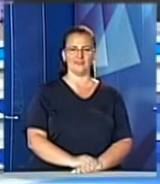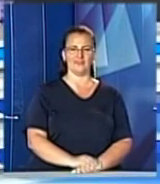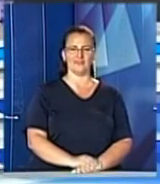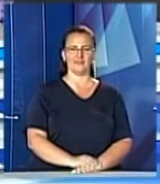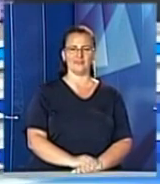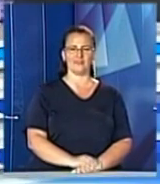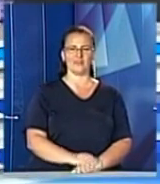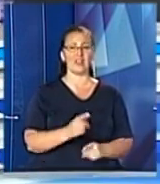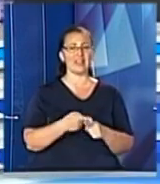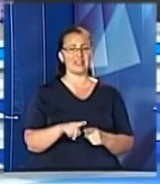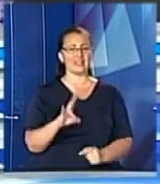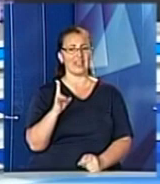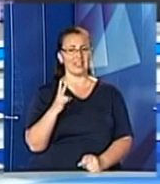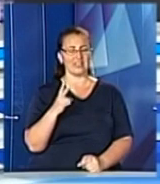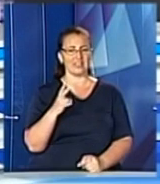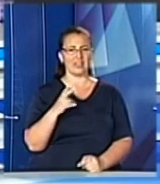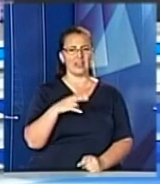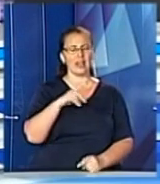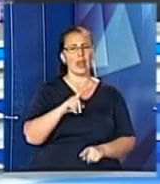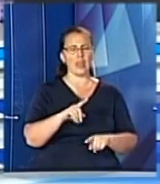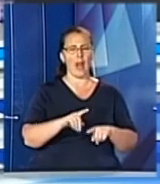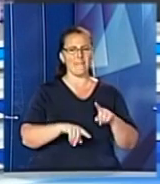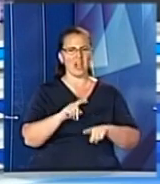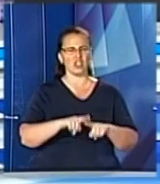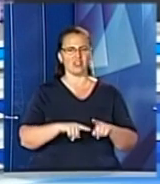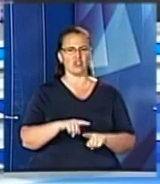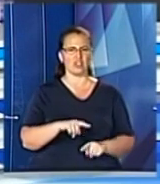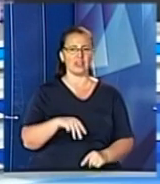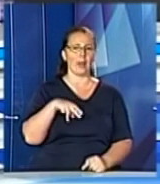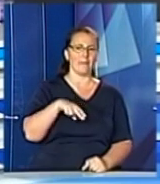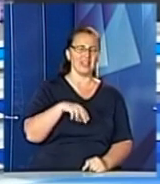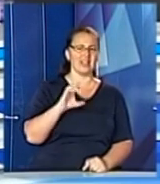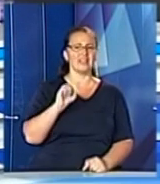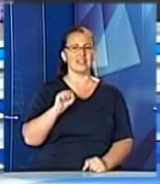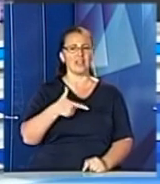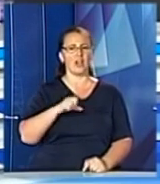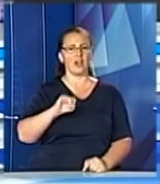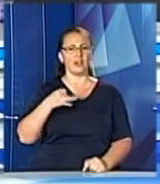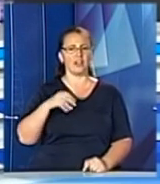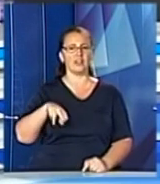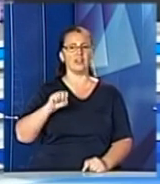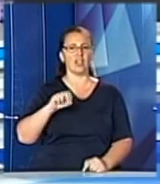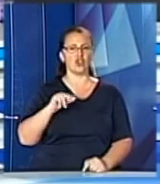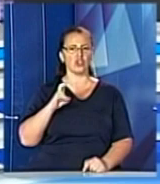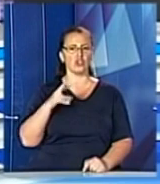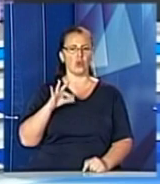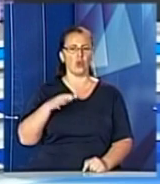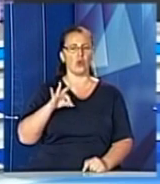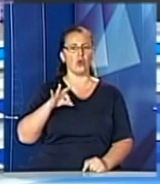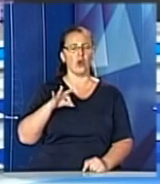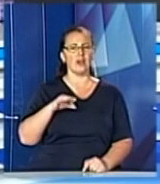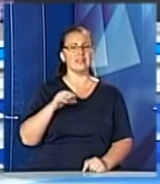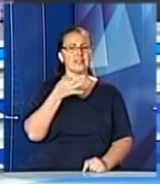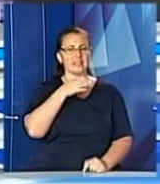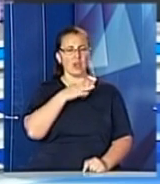Цієї неділі на Батьківщині гетьмана війська Запорізького Петра Коношевича-Сагайдачного в селі Кульчиці Самбірського району